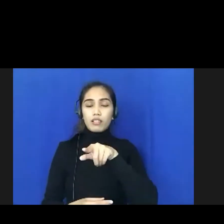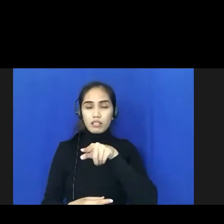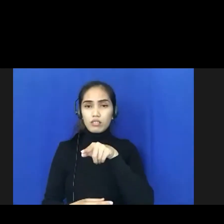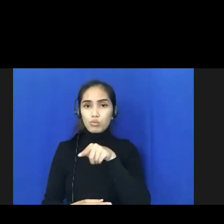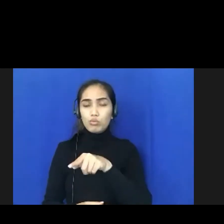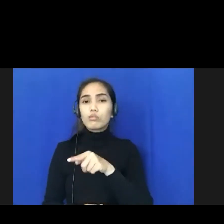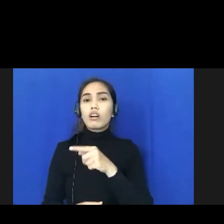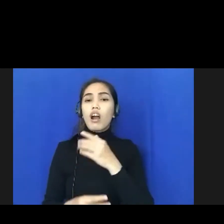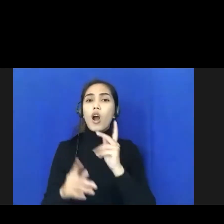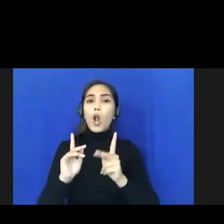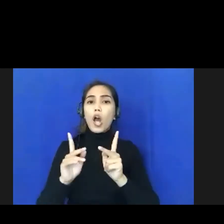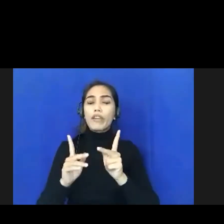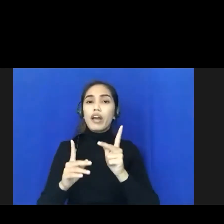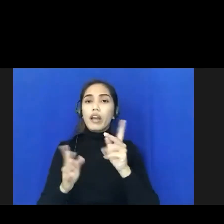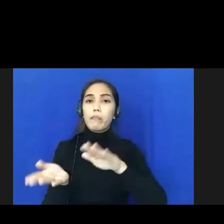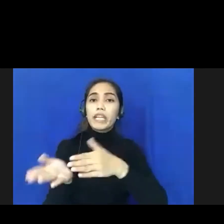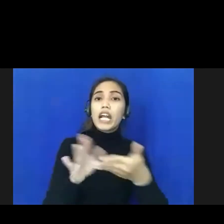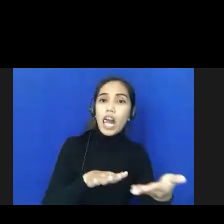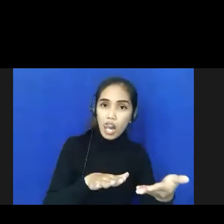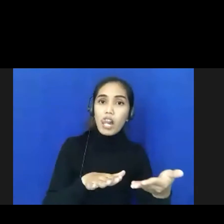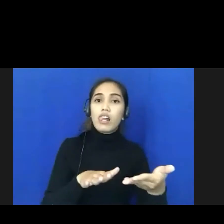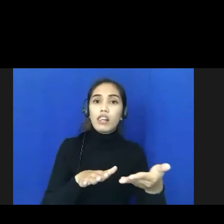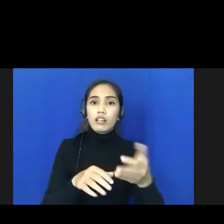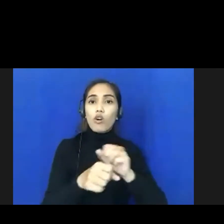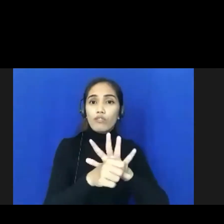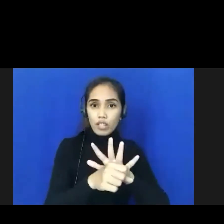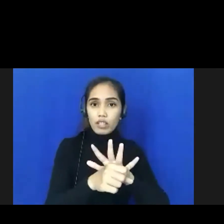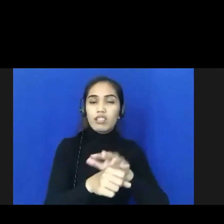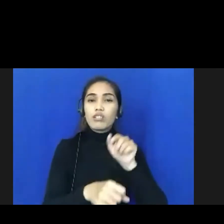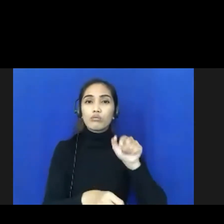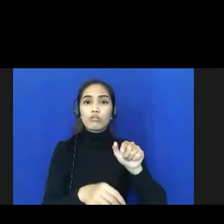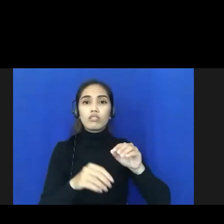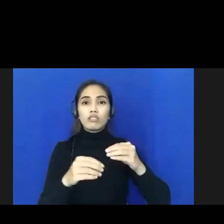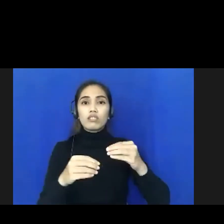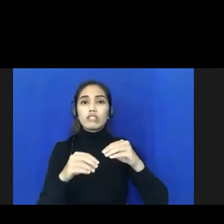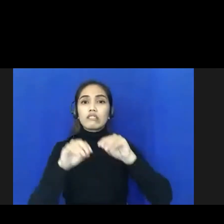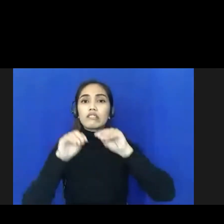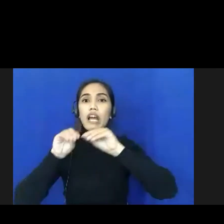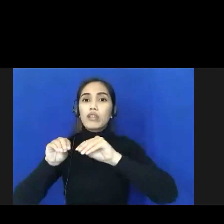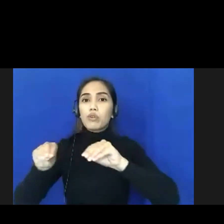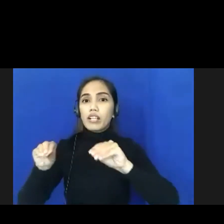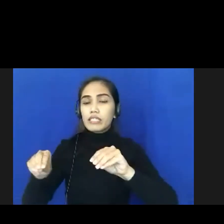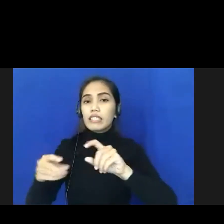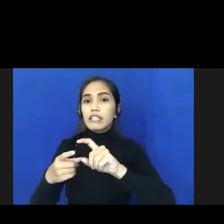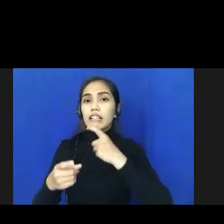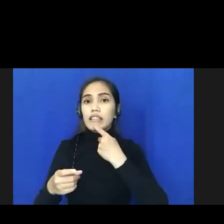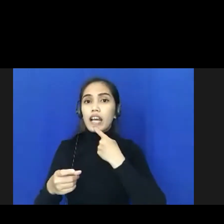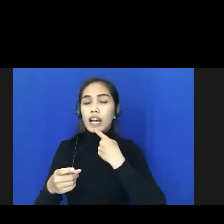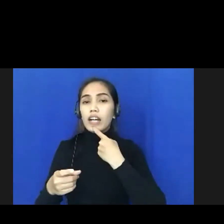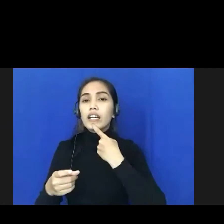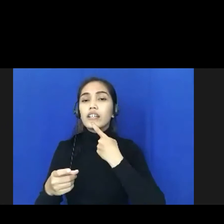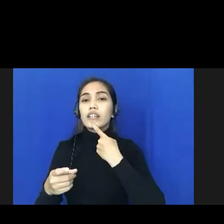kasus kematian karena COVID itu edukasi kita terkait untuk pemulasaran